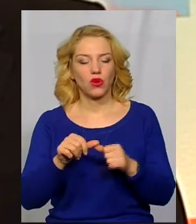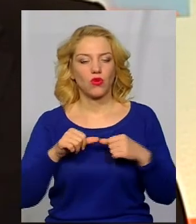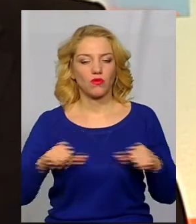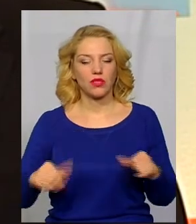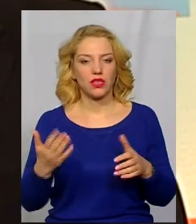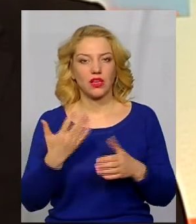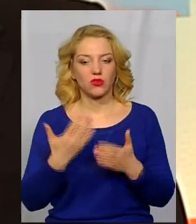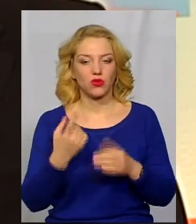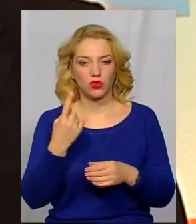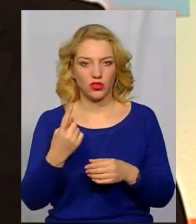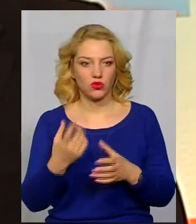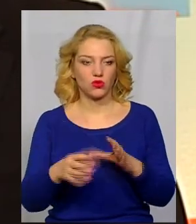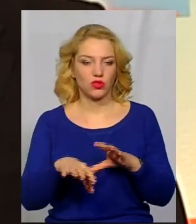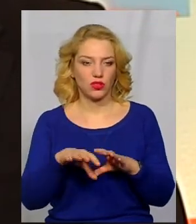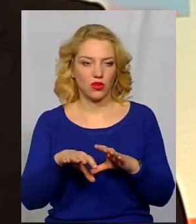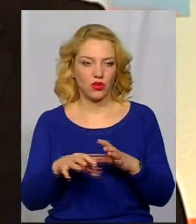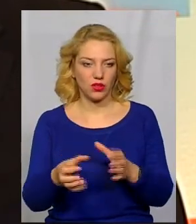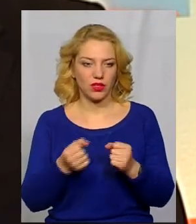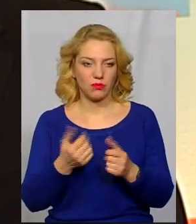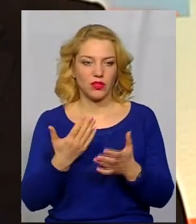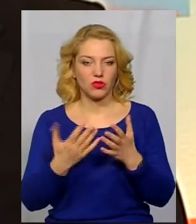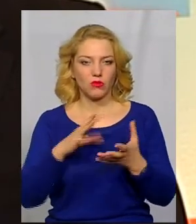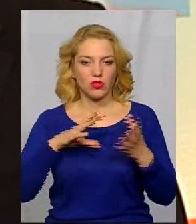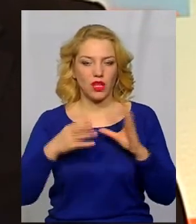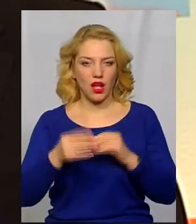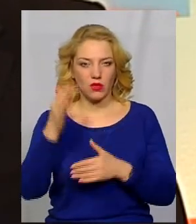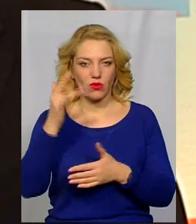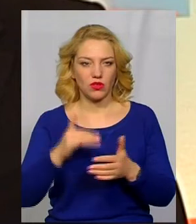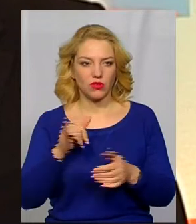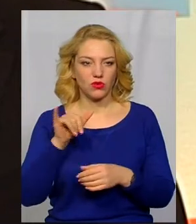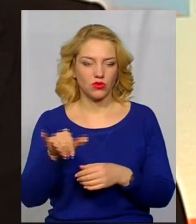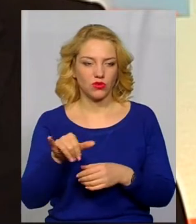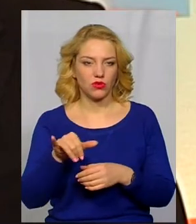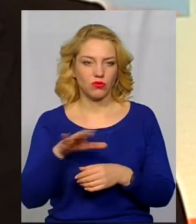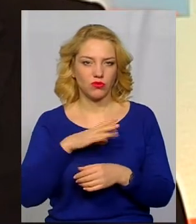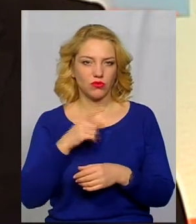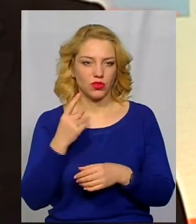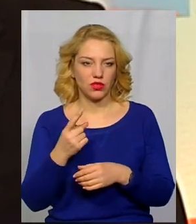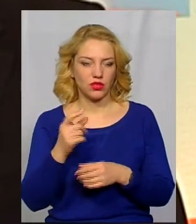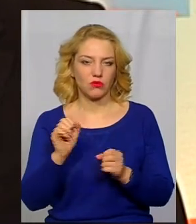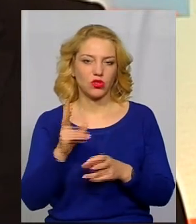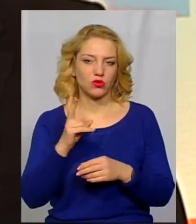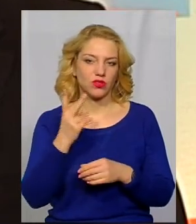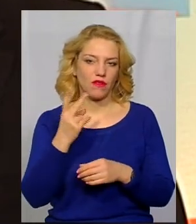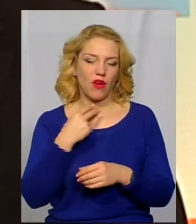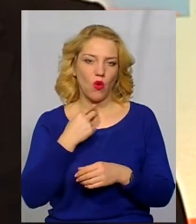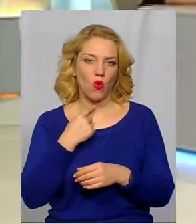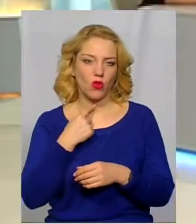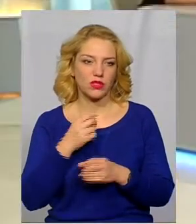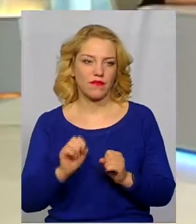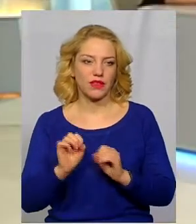одиничку отримав, тому що, ну так, по загальному рейтингу в нього воно є. Один, а може хтось і два голоса віддав.